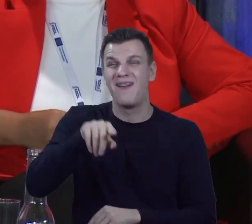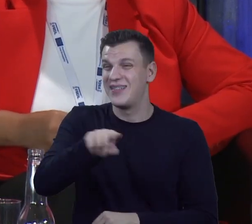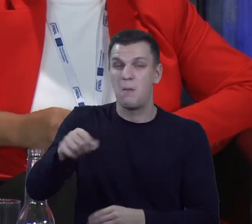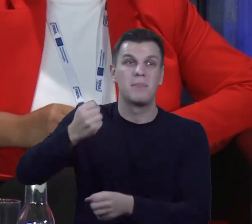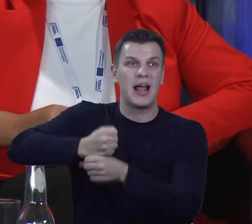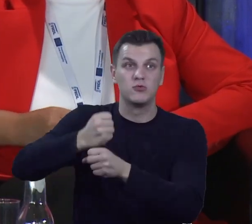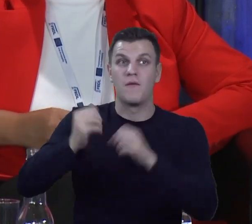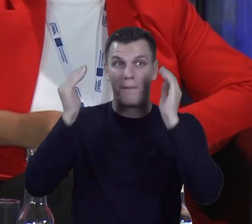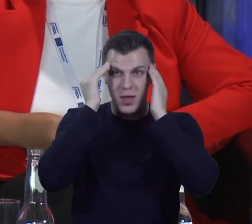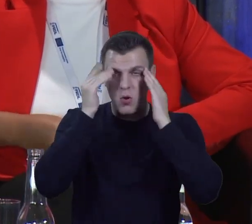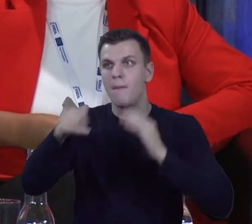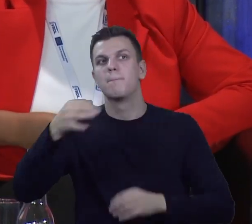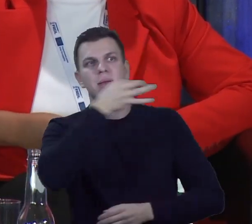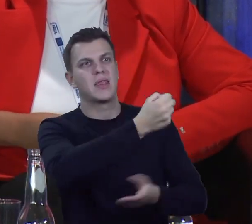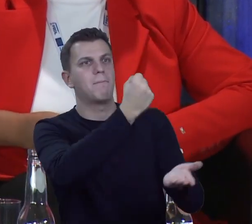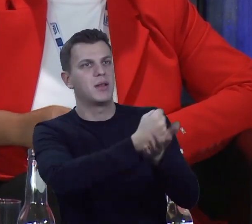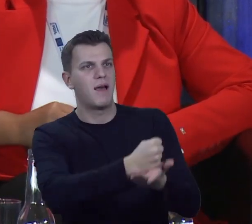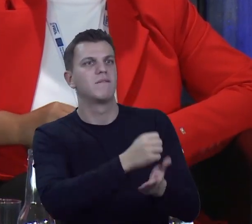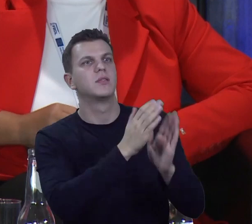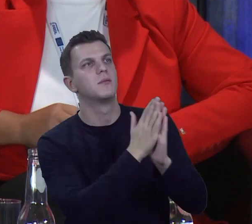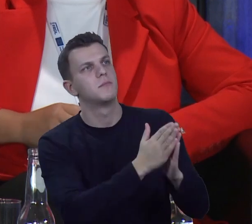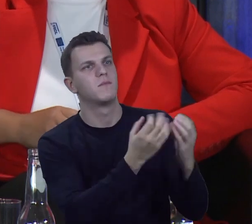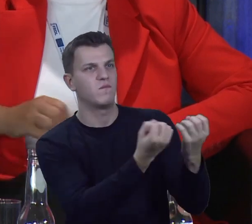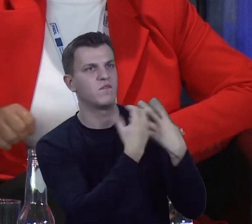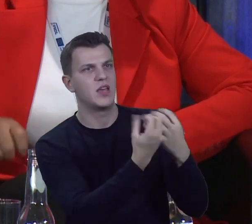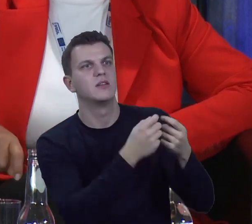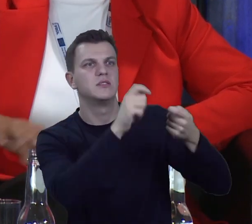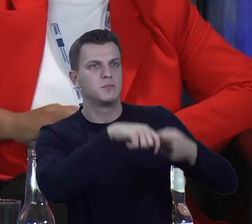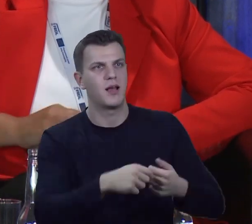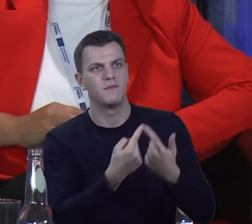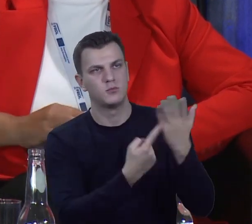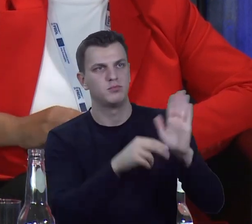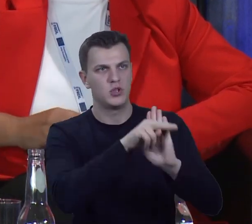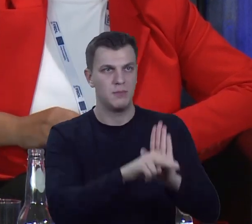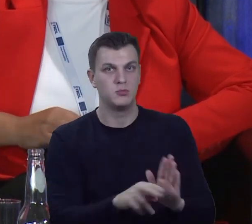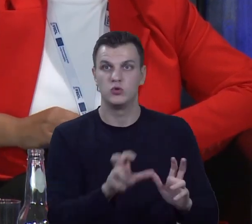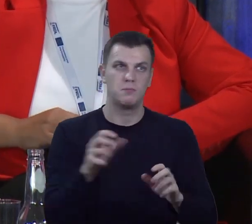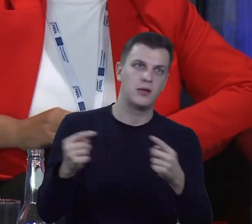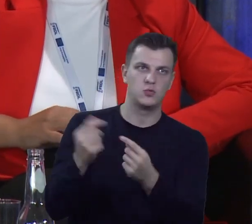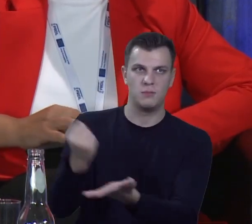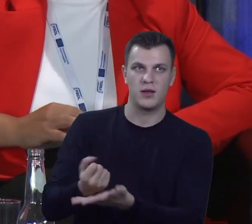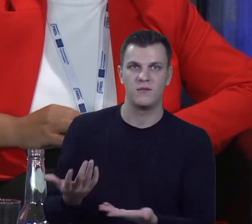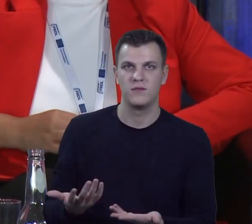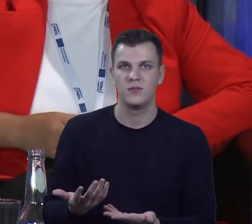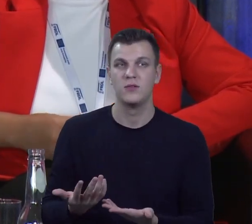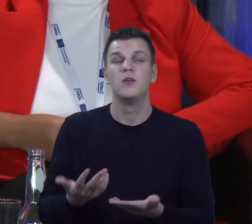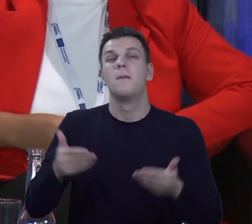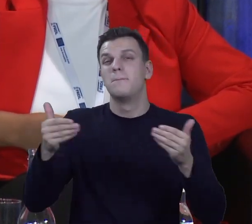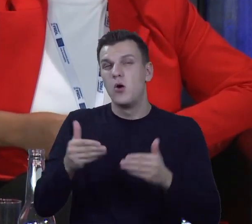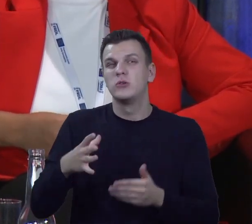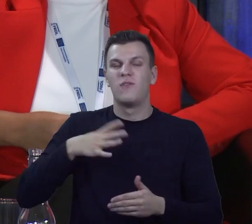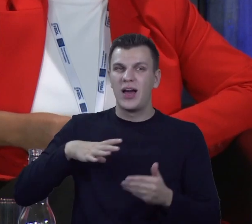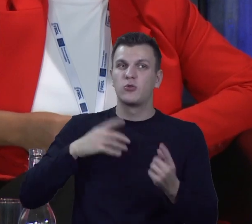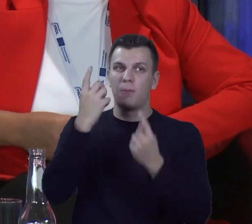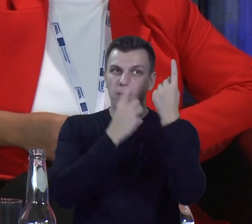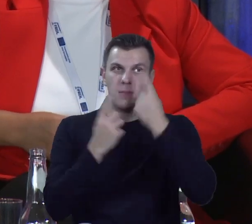musi prosić prawnika o to, żeby mu sprawdził jakiś przepis, czy on jest zgodny z prawem. Więc może trzeba by zastanowić się nad